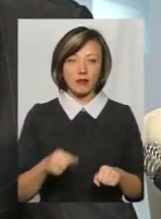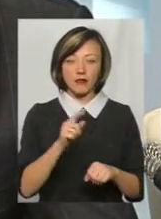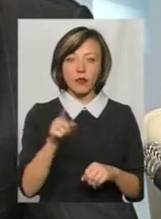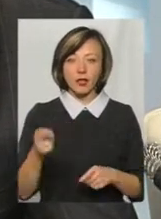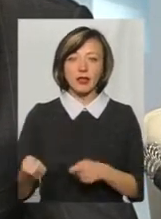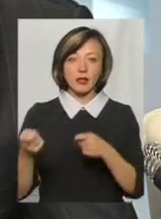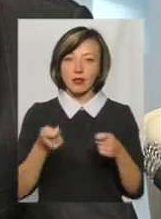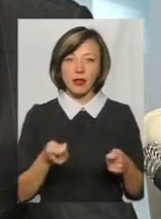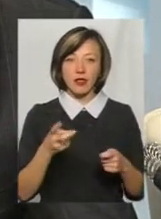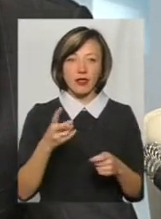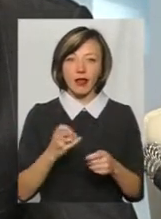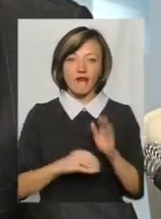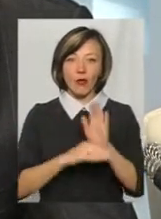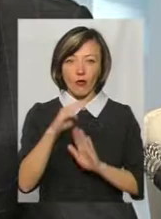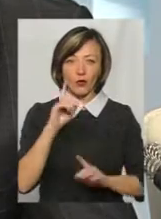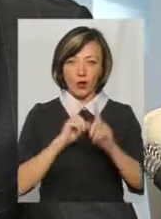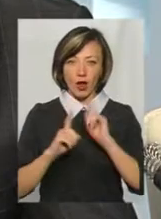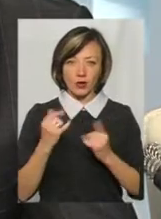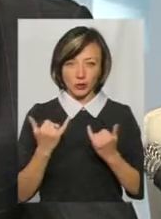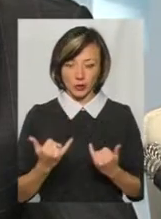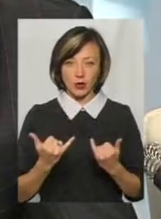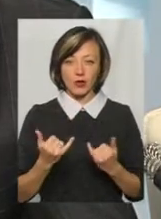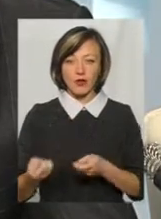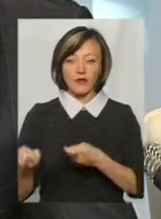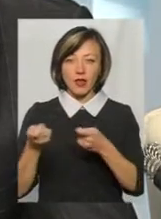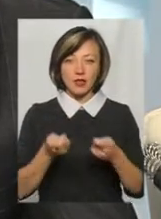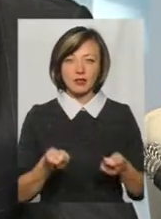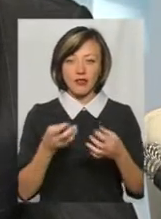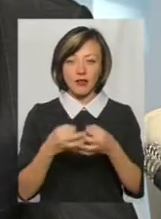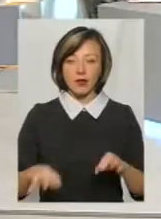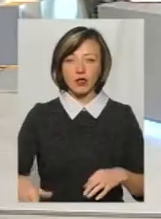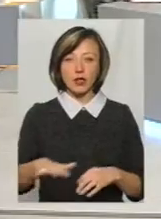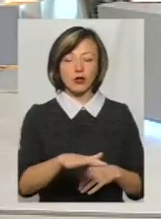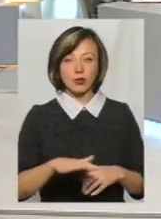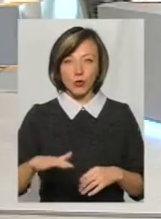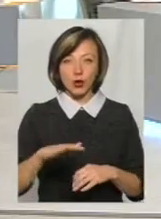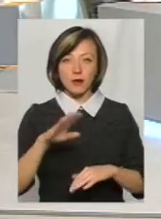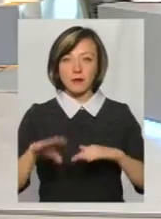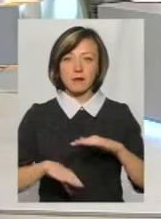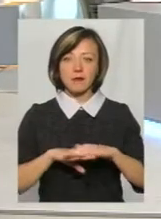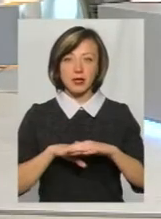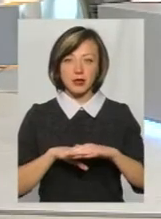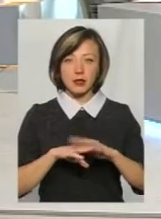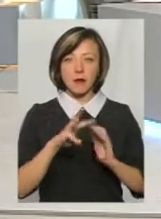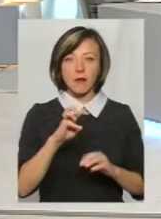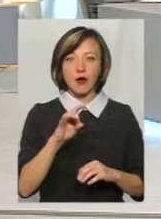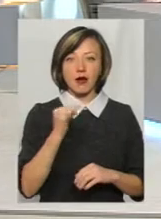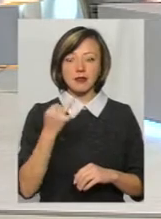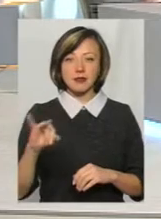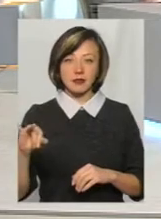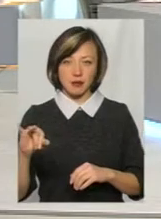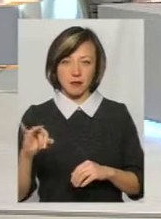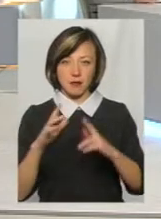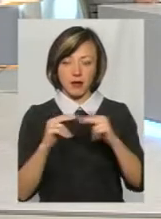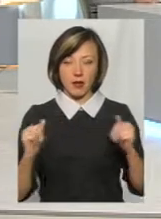вони їх несли не в Верховну Раду на сьогодні, так? Вони їх внесли на вільну територію, там, під Мар'їнським палацом. зрозумів, Ольона.